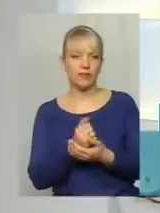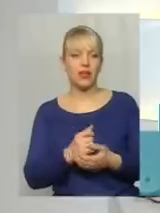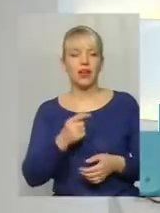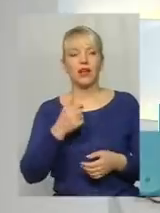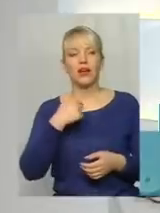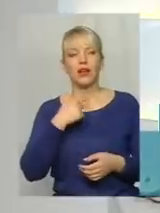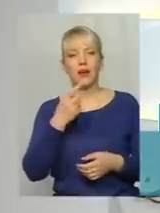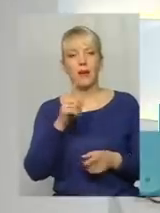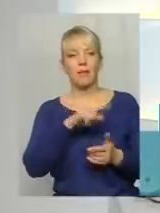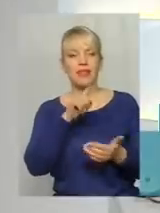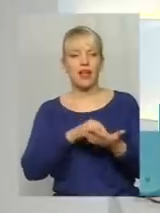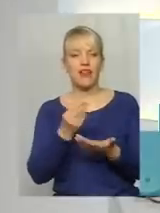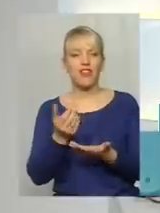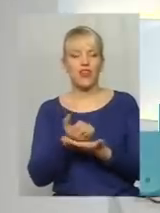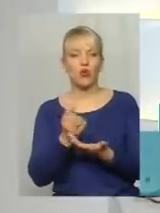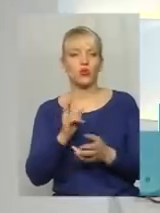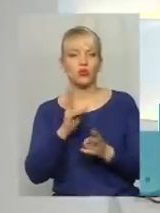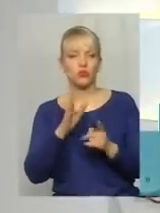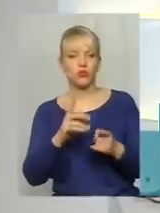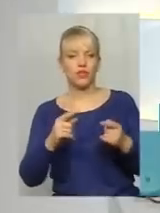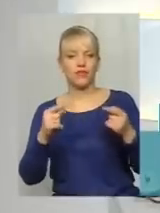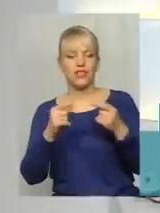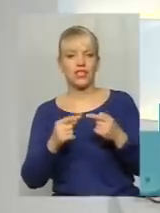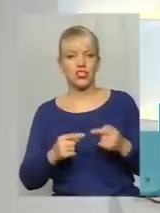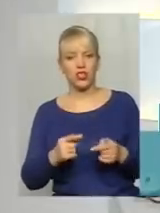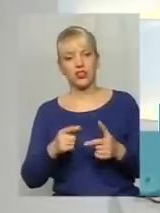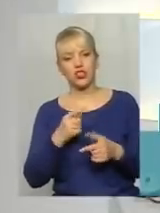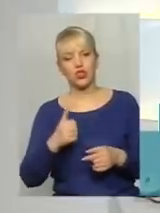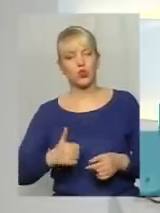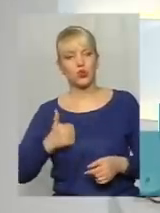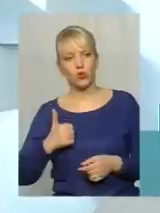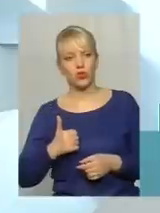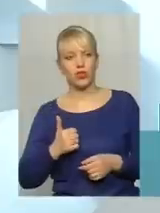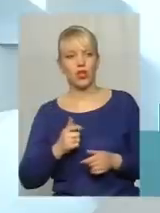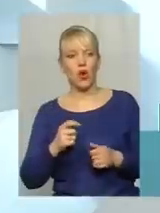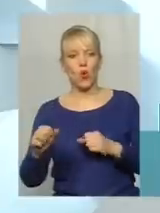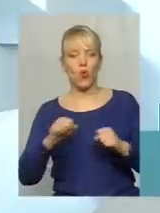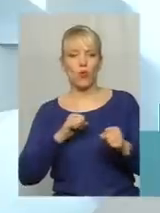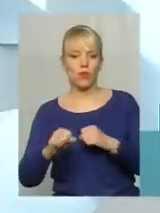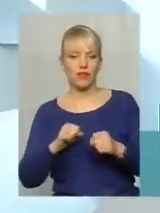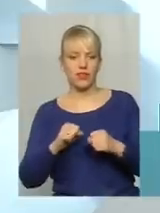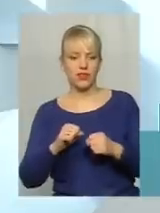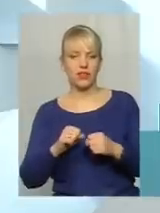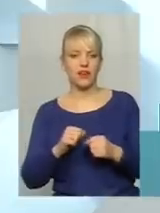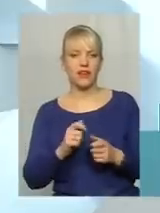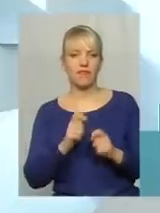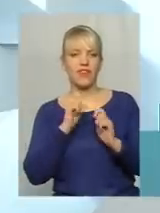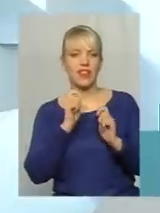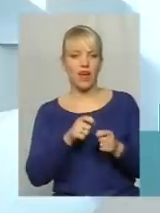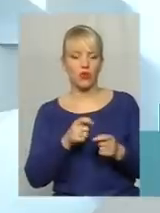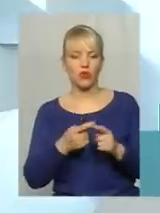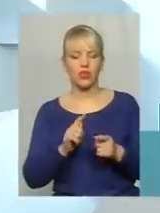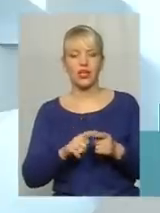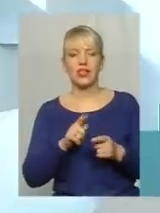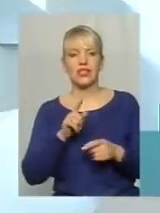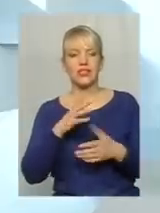питання винагороди повернутися. Хто буде визначати, чи достойний управитель винагороди? Воно вкладене в тарифі. Вони